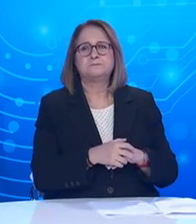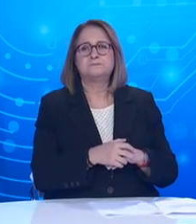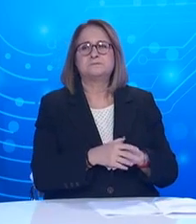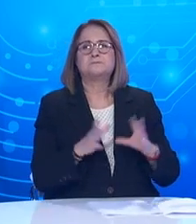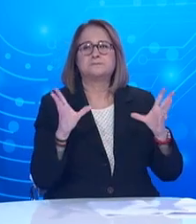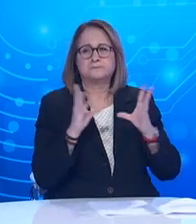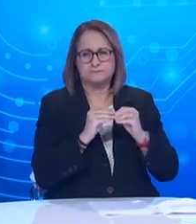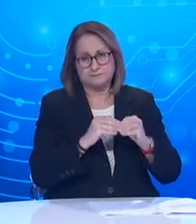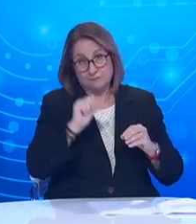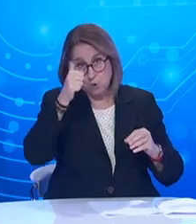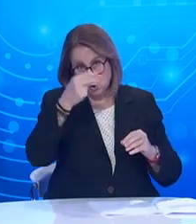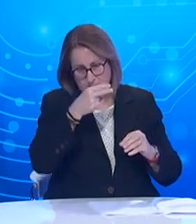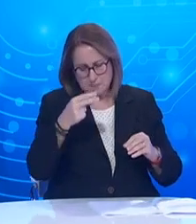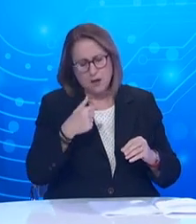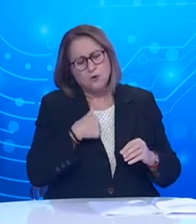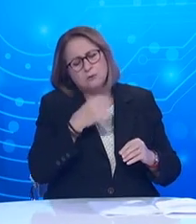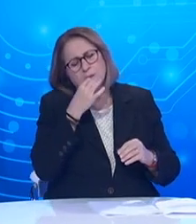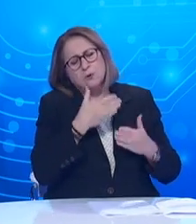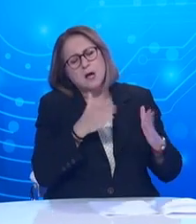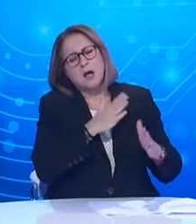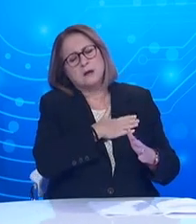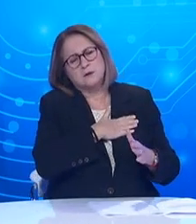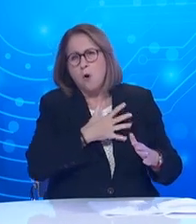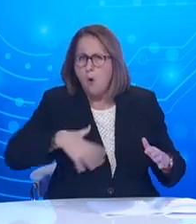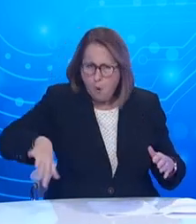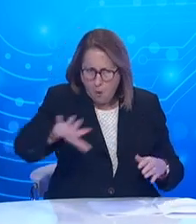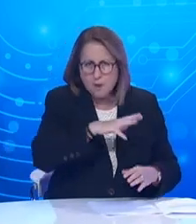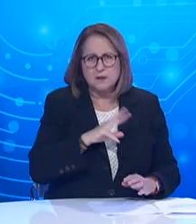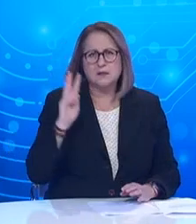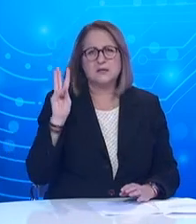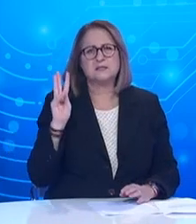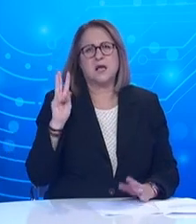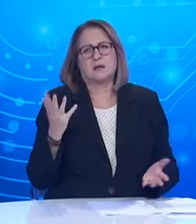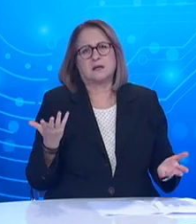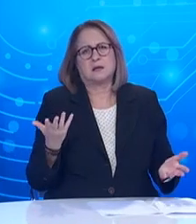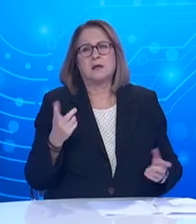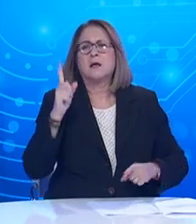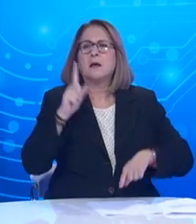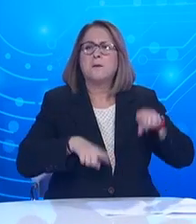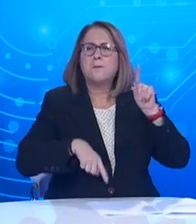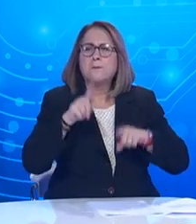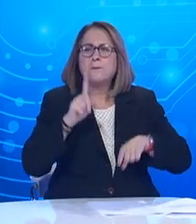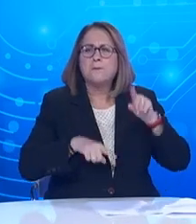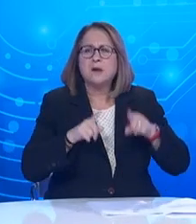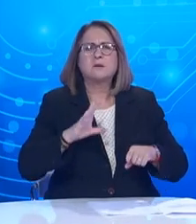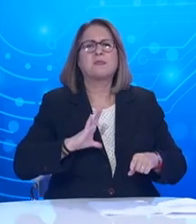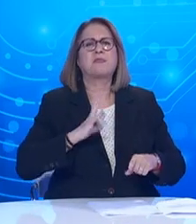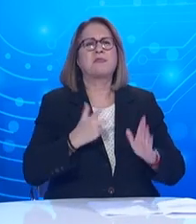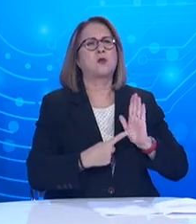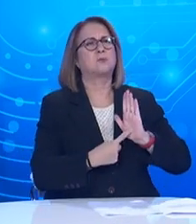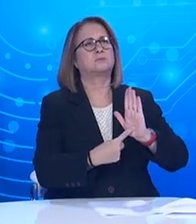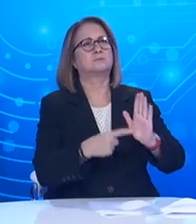Θα σας μιλήσω από καρδιάς. Όλοι χριστιανοί είμαστε, απλά κάποιοι έχουμε επιλέξει να μην κάνουμε επίδειξη της πίστης μας.